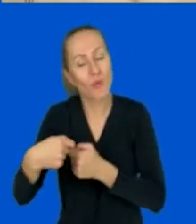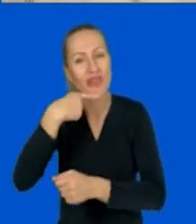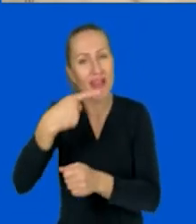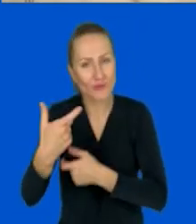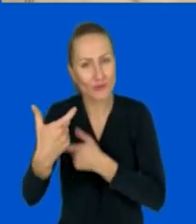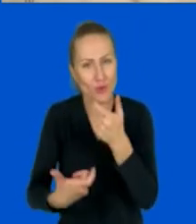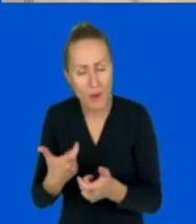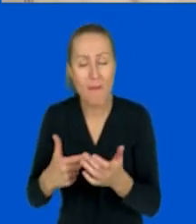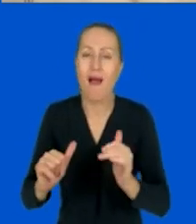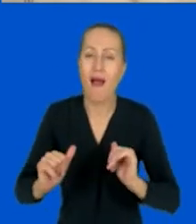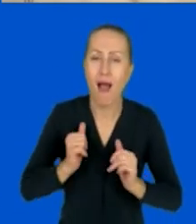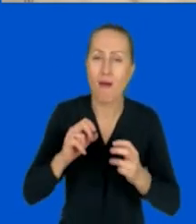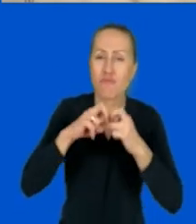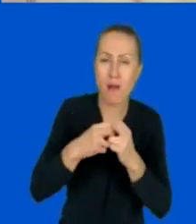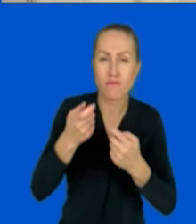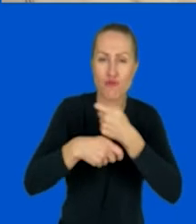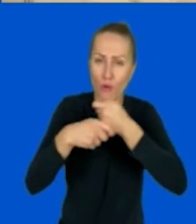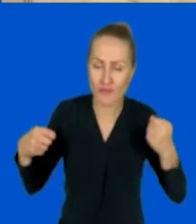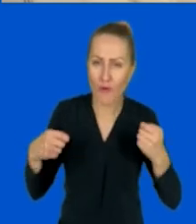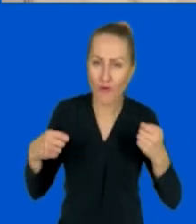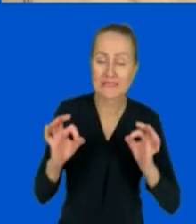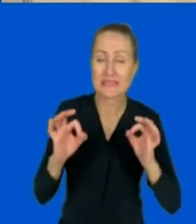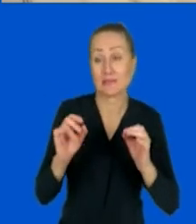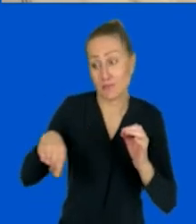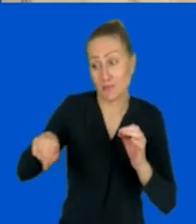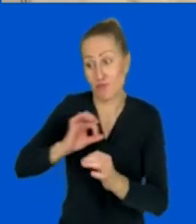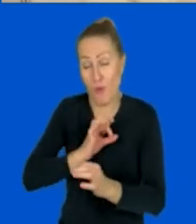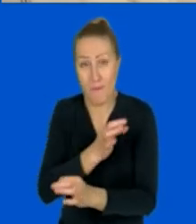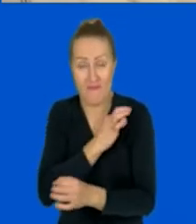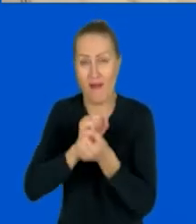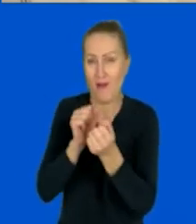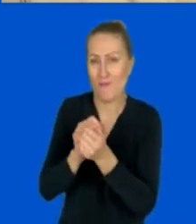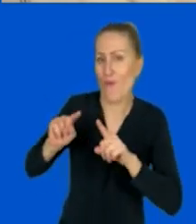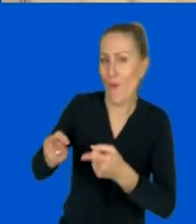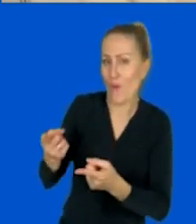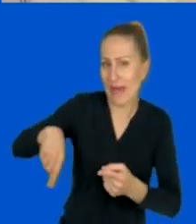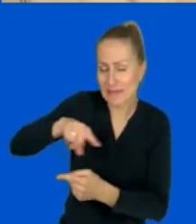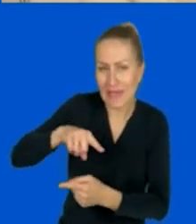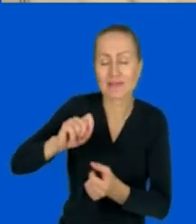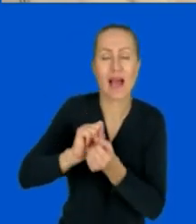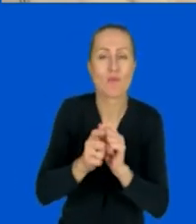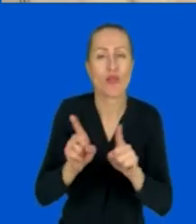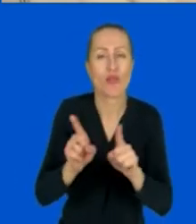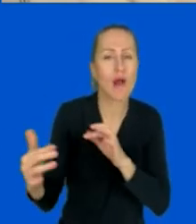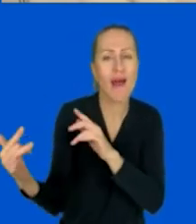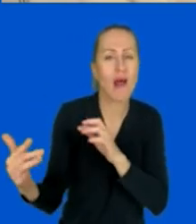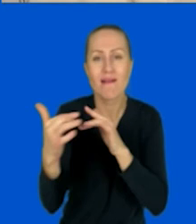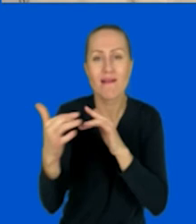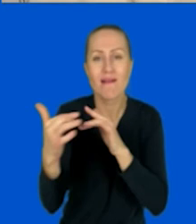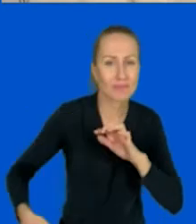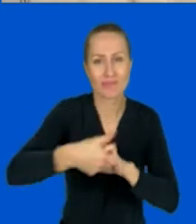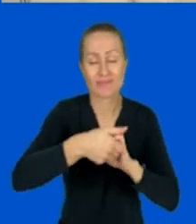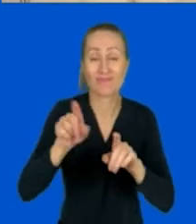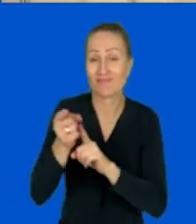żeby rozwiązywać problemy, które przed nami stanęły albo przed organizacją. No i oczywiście do wzmacnienia relacji, szczególnie te, no właśnie,